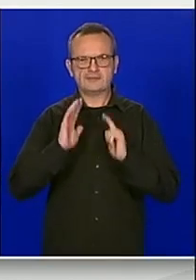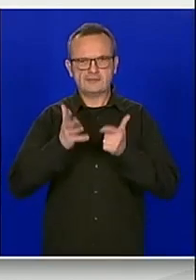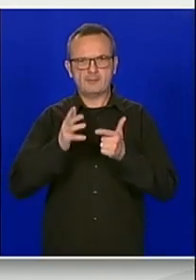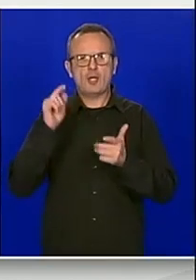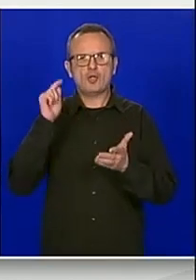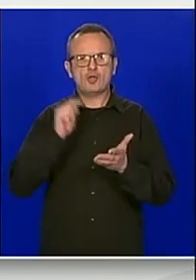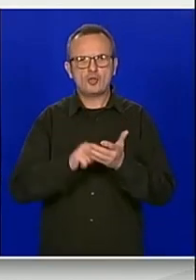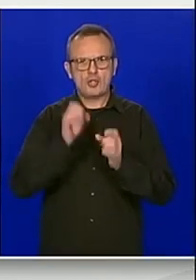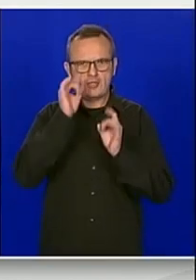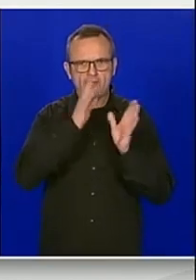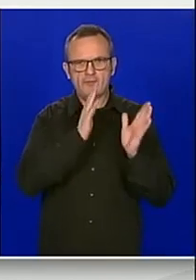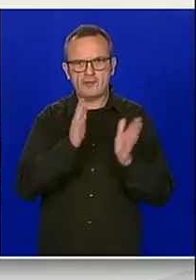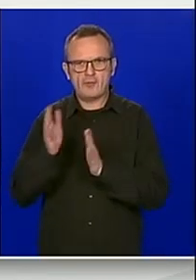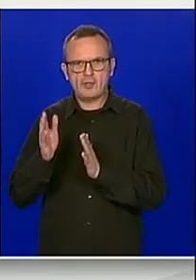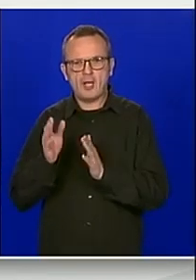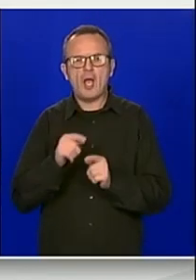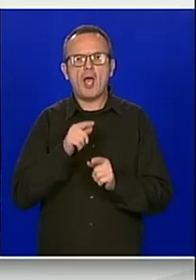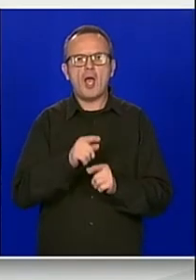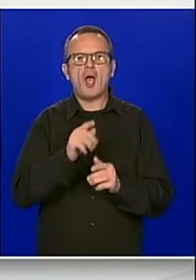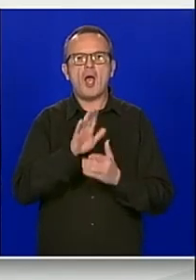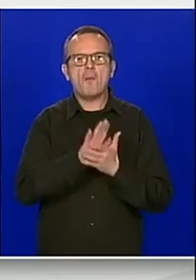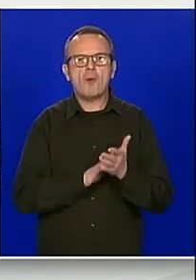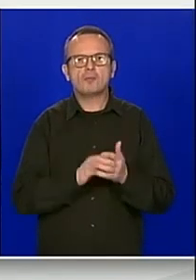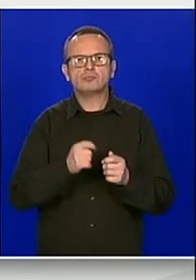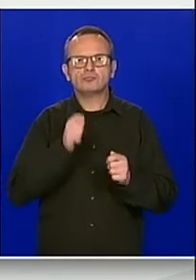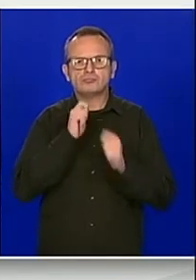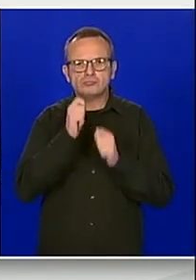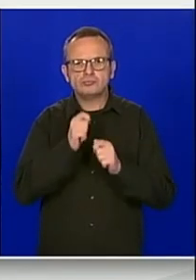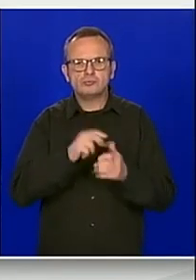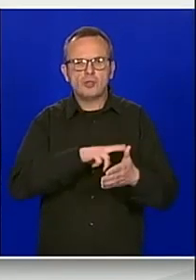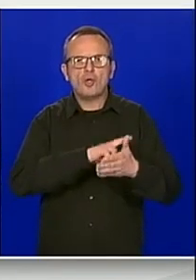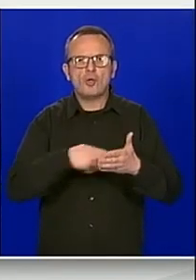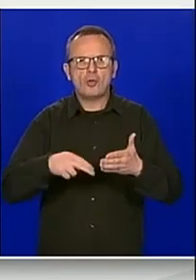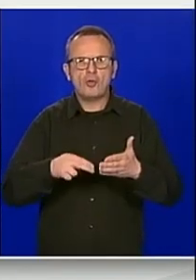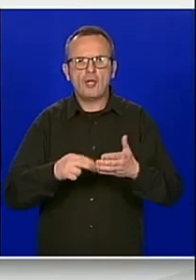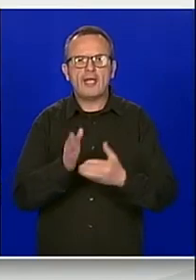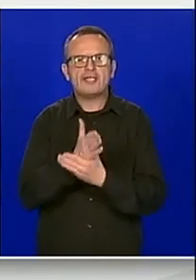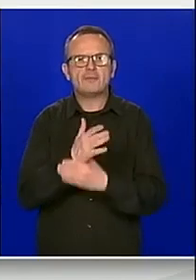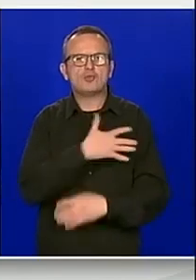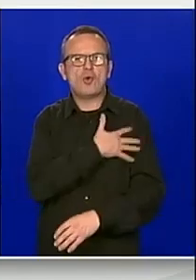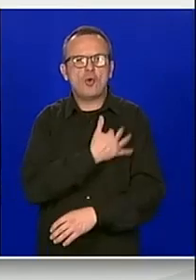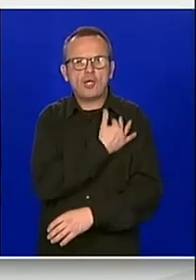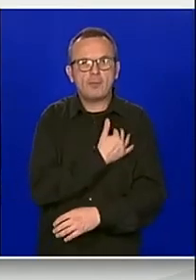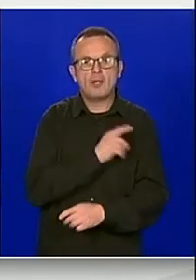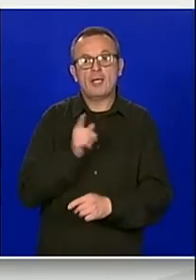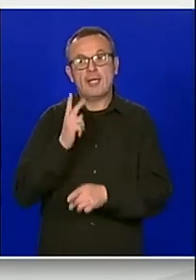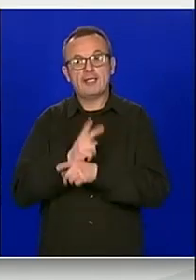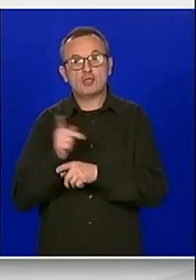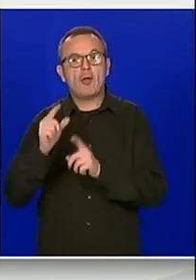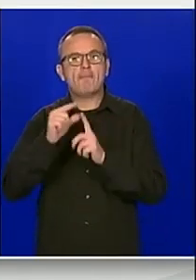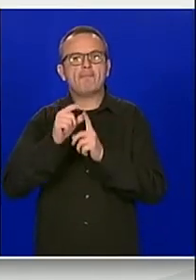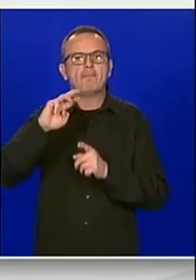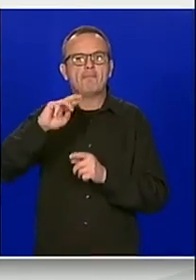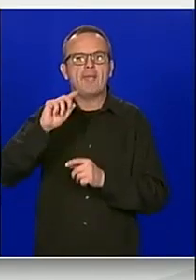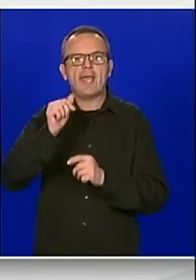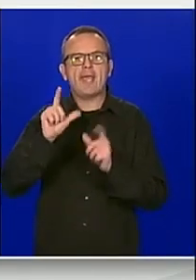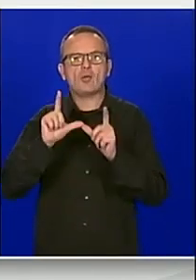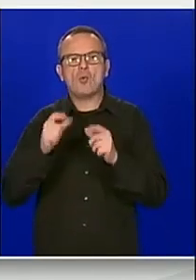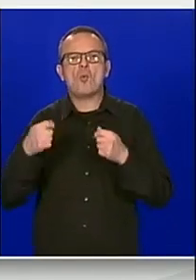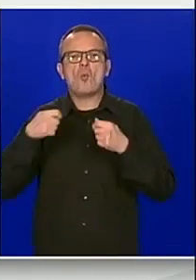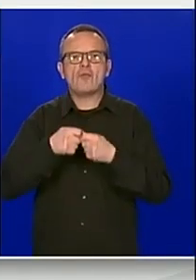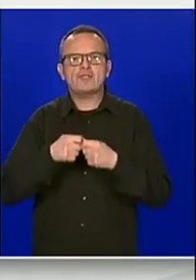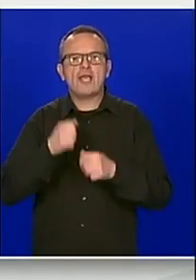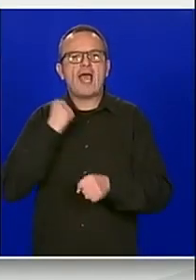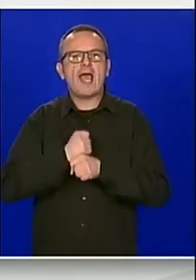dvije odluke. Jedna je pokretanje postupka za sklapanje sporazuma između Hrvatske i Perua o programu radnog odmora, druga